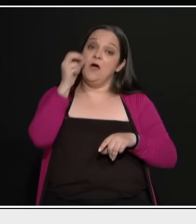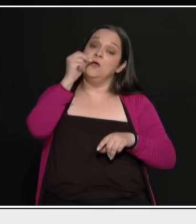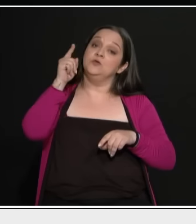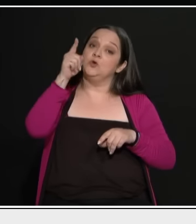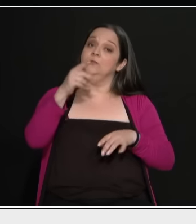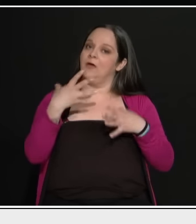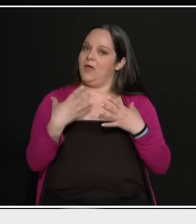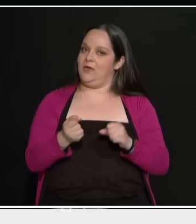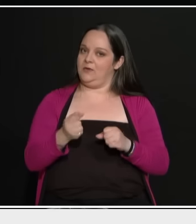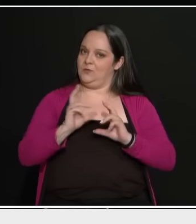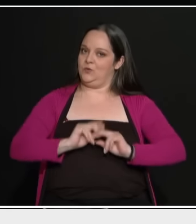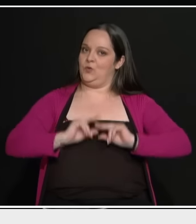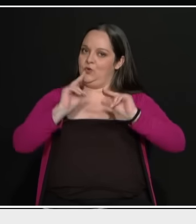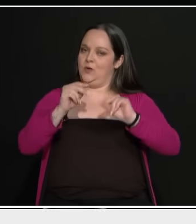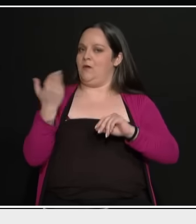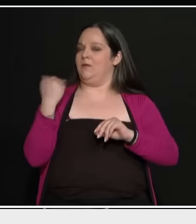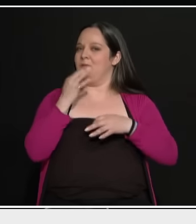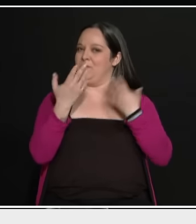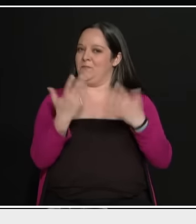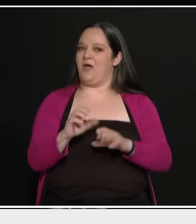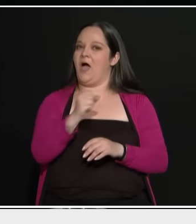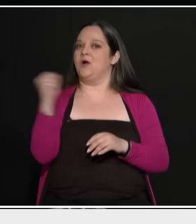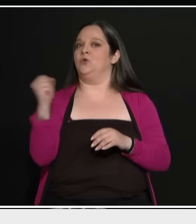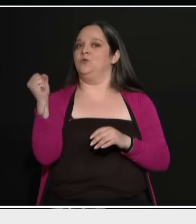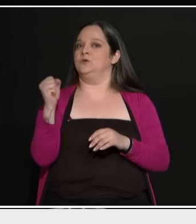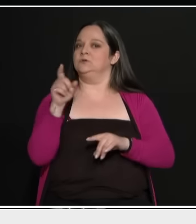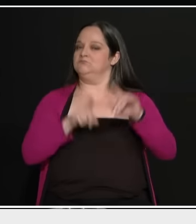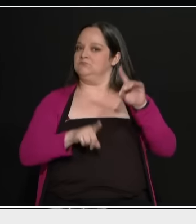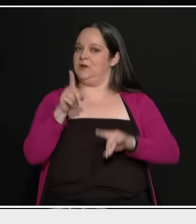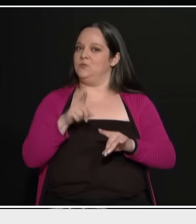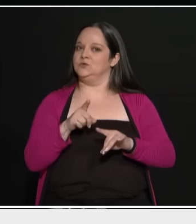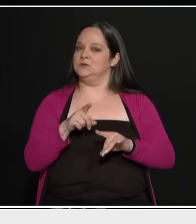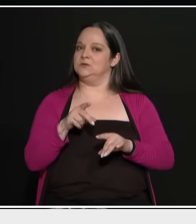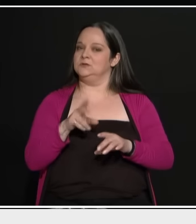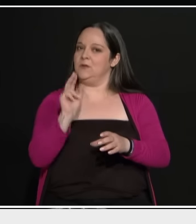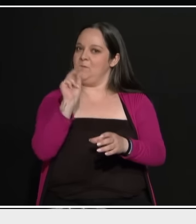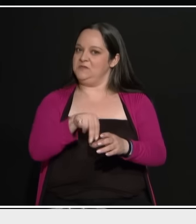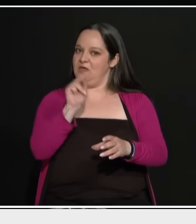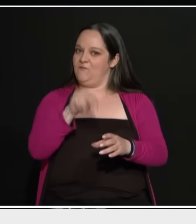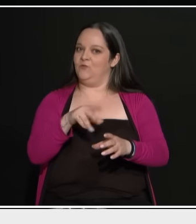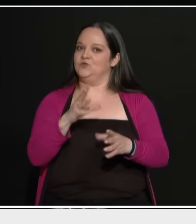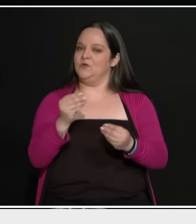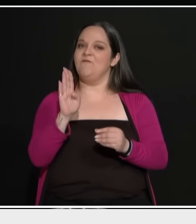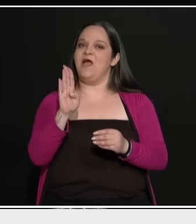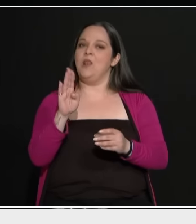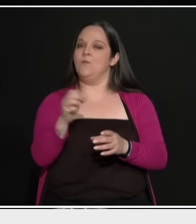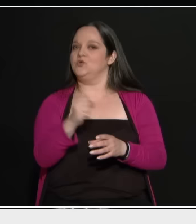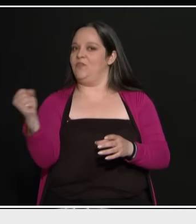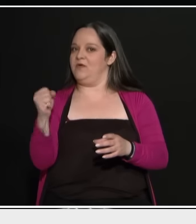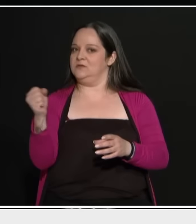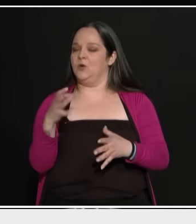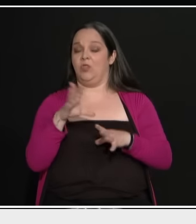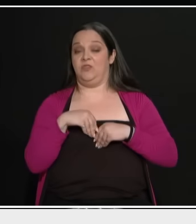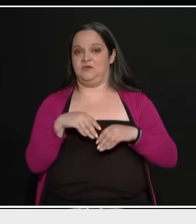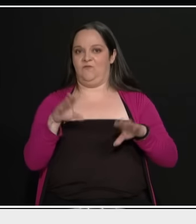Προηγουμένως είπαμε για κάτι για ακροδεξιά και λένε κάποιοι ότι θα πάρει ψήφους κάποια μορφή ακροδεξιάς. Πελόπλος, εγώ δεν συμφωνώ με